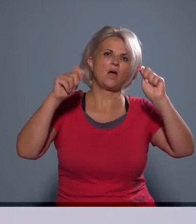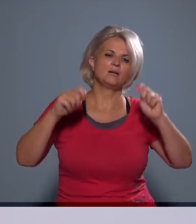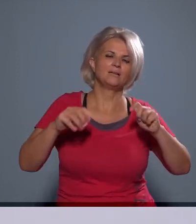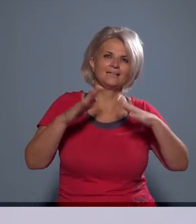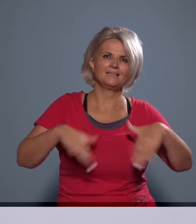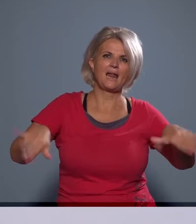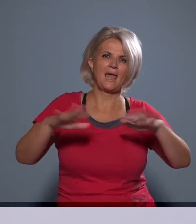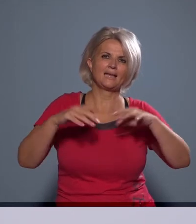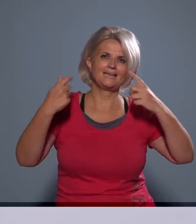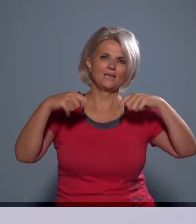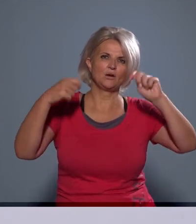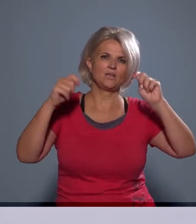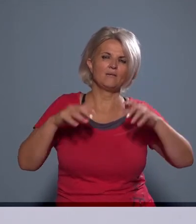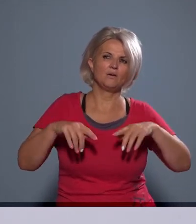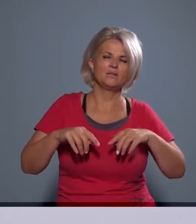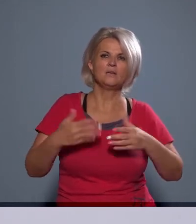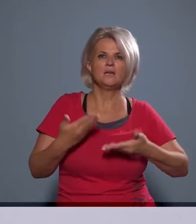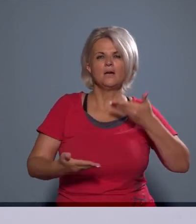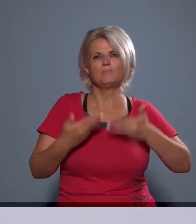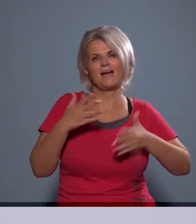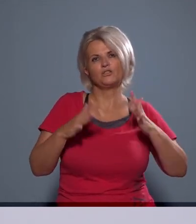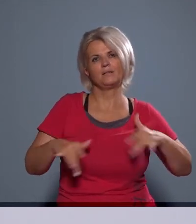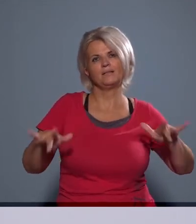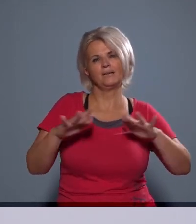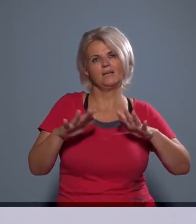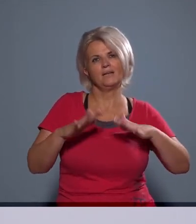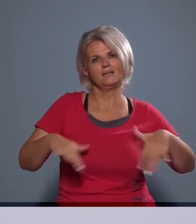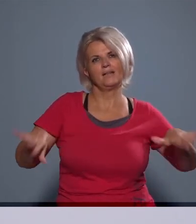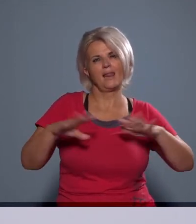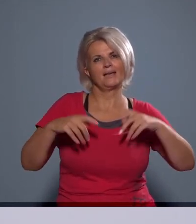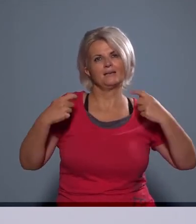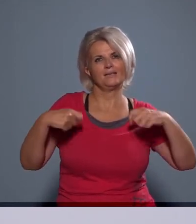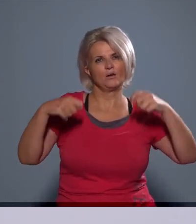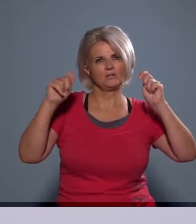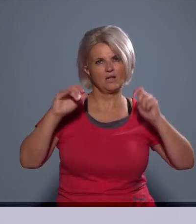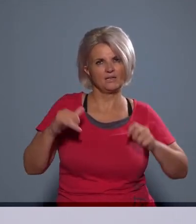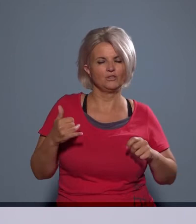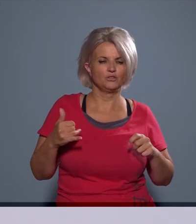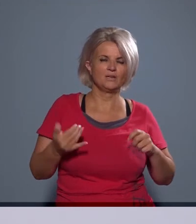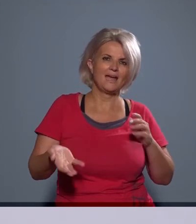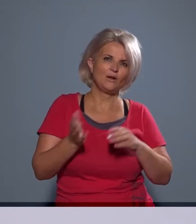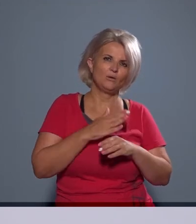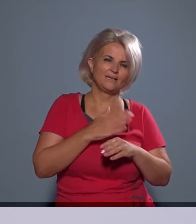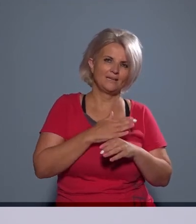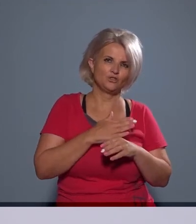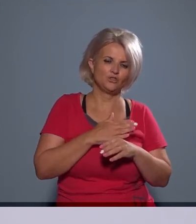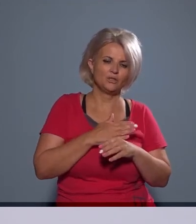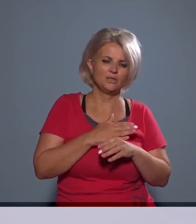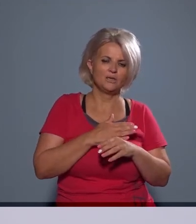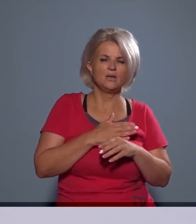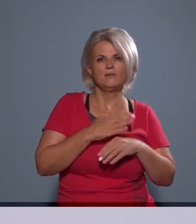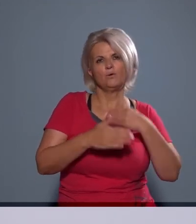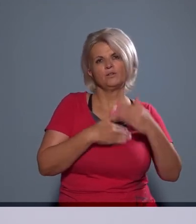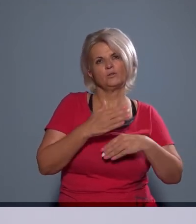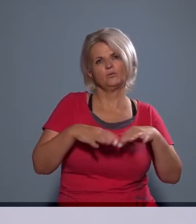telekingatlana, akár ugye a mázsatéren telekingatlanokkal kapcsolatos ügyleteket is, előzetesen folytatott az önkormányzat, amikor az állam